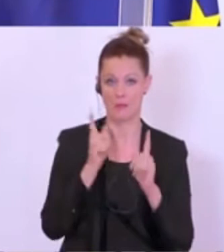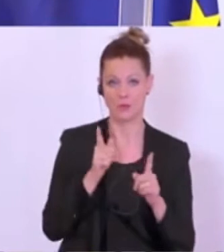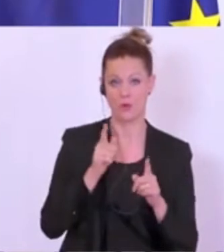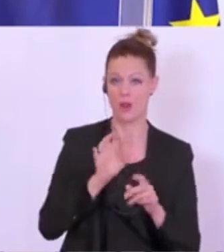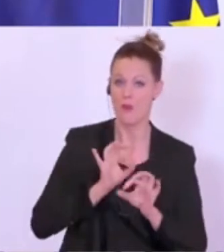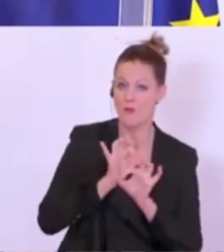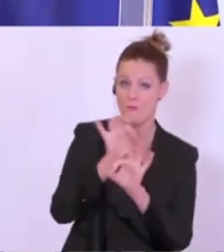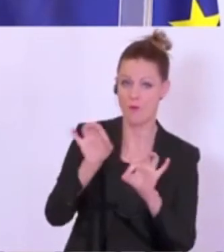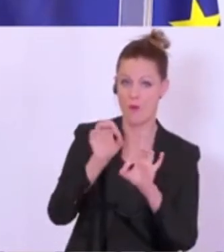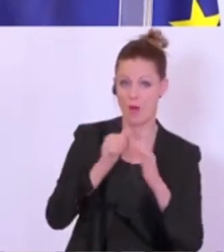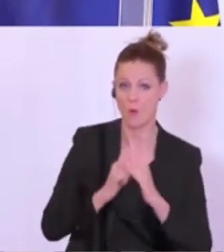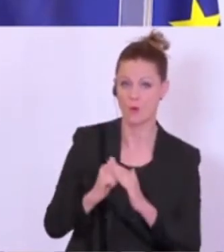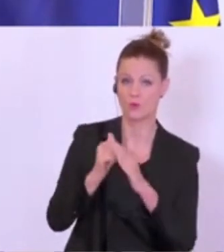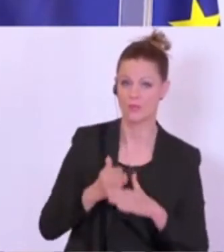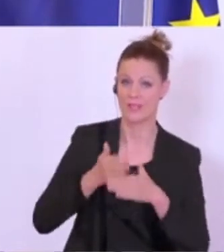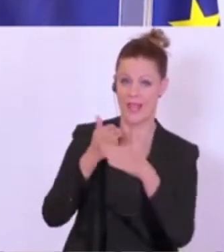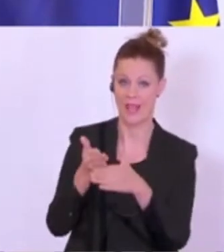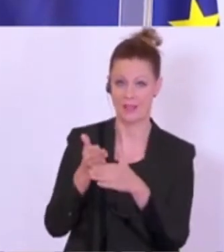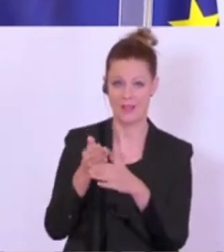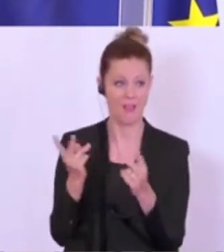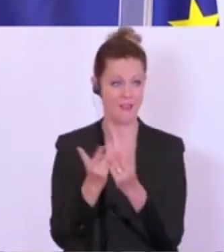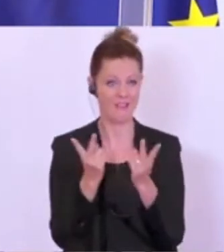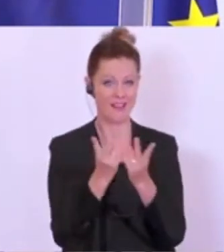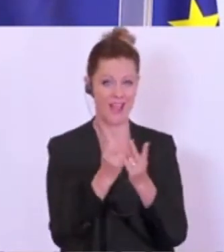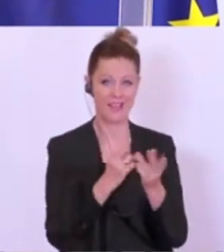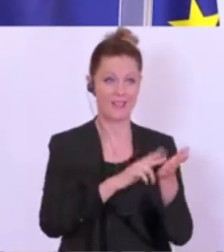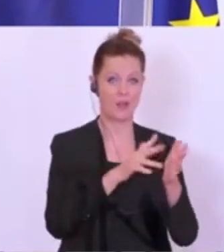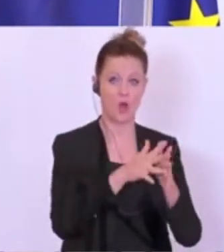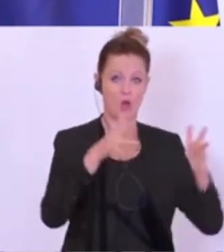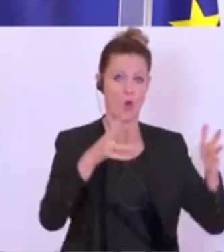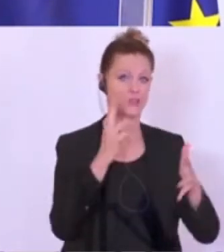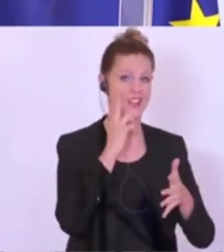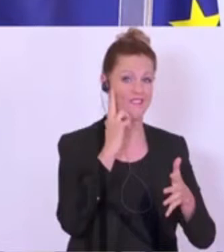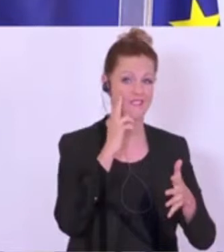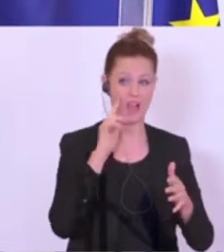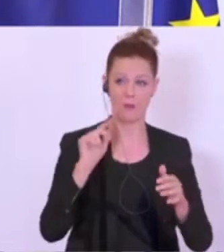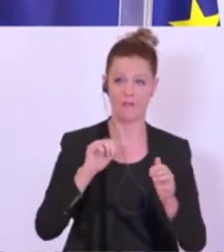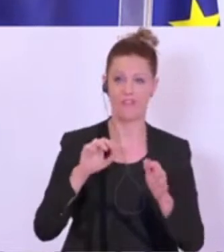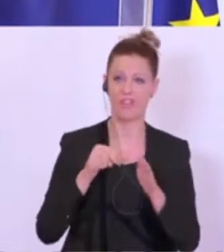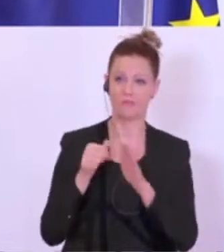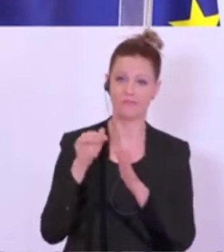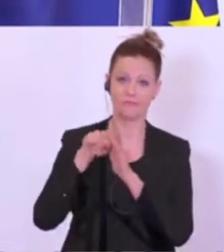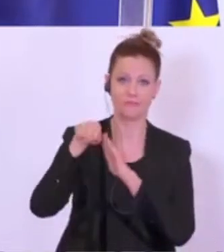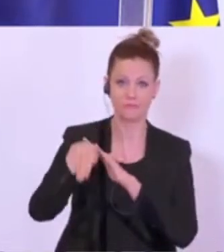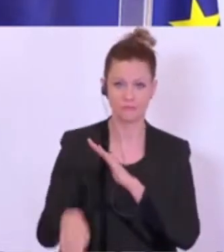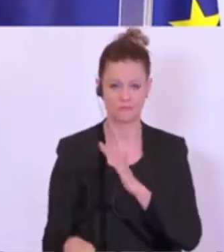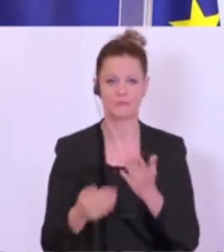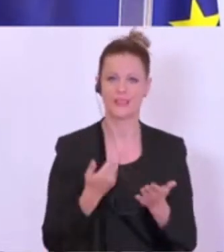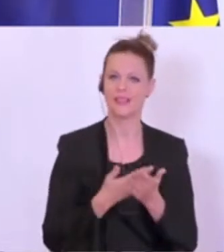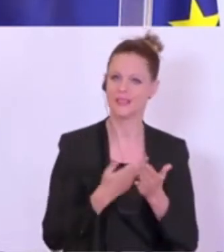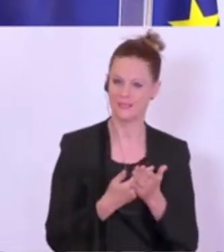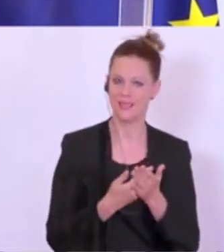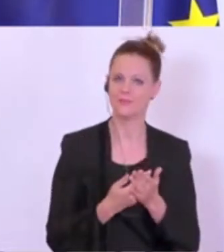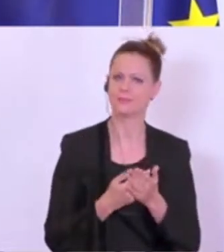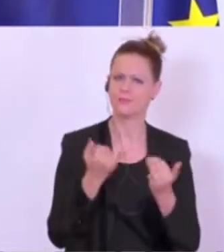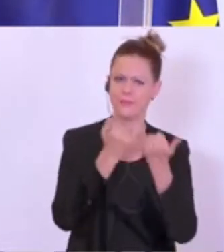sie nicht vor den digitalen Großkonzernen in die Knie gehen. Daher haben wir das Institut für höhere Studien und